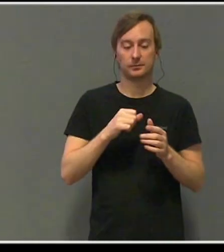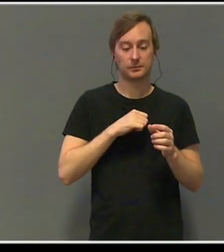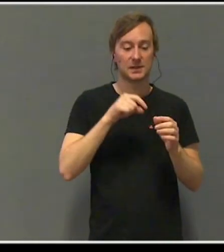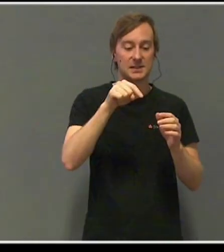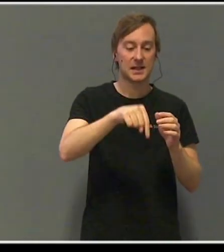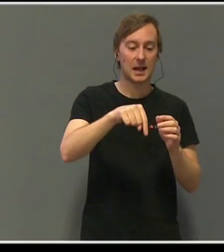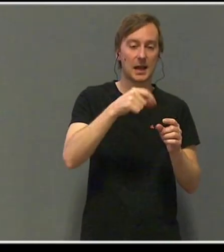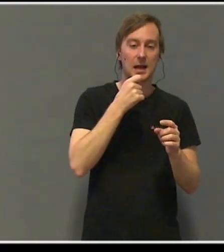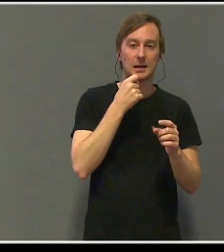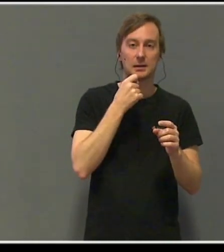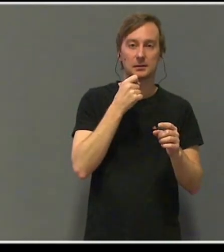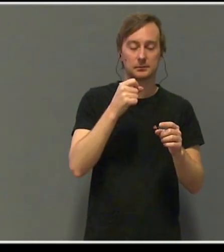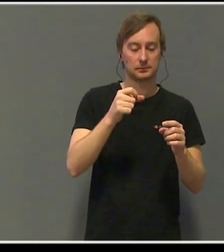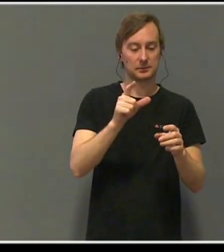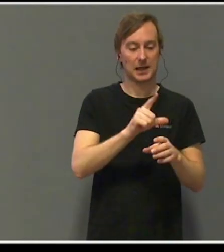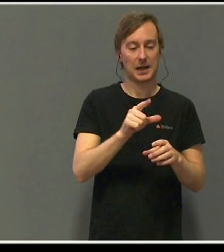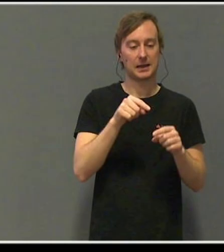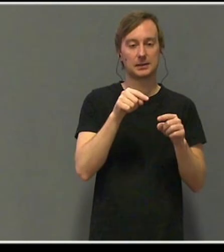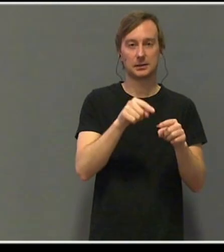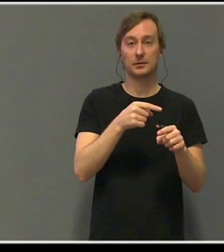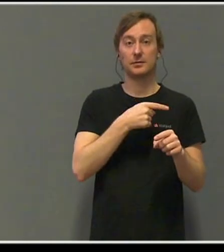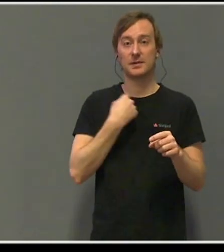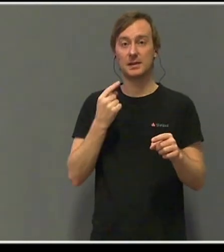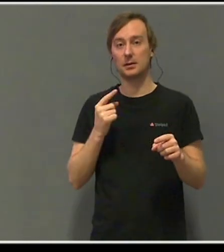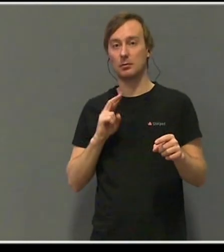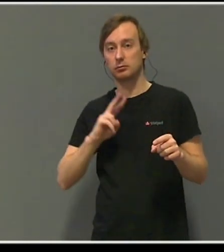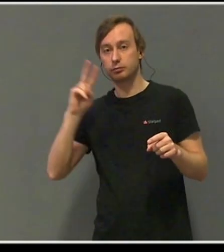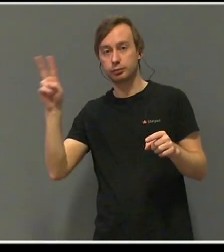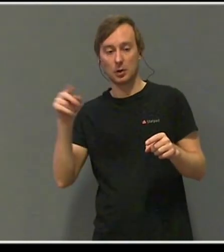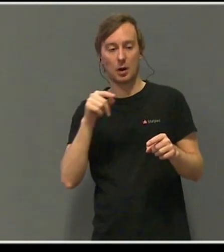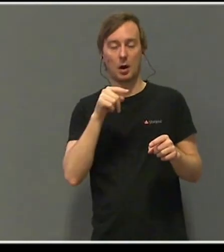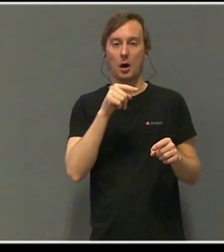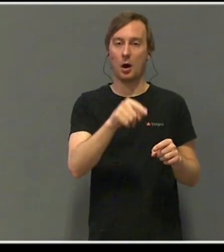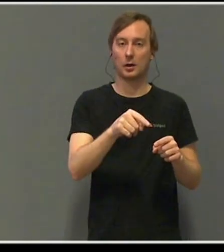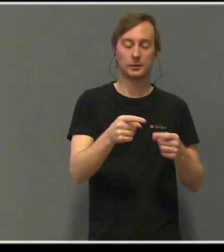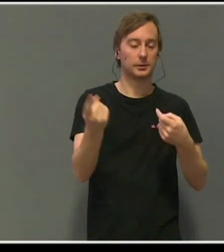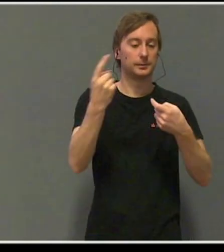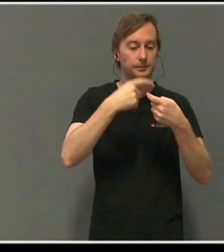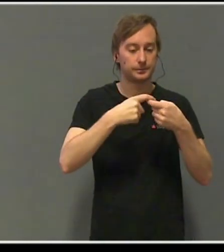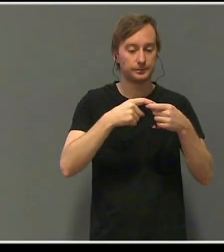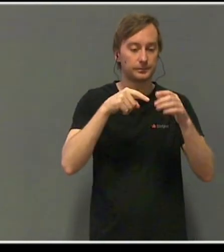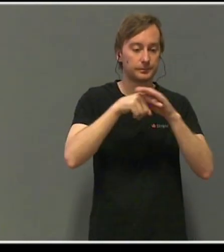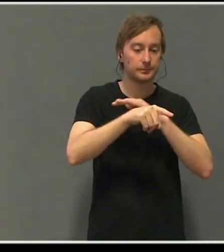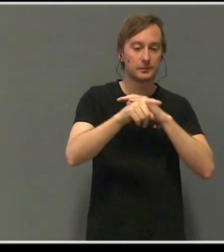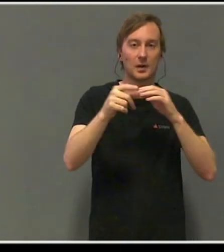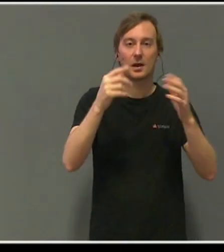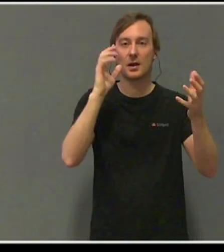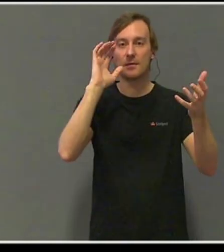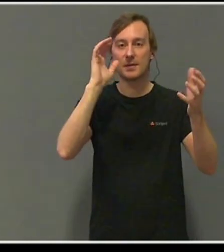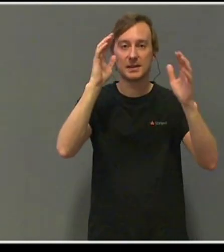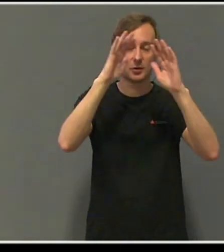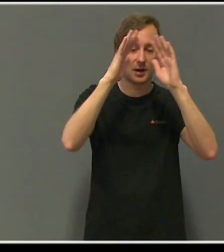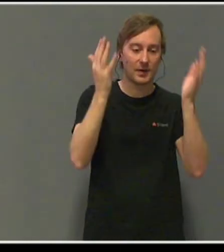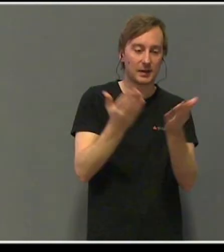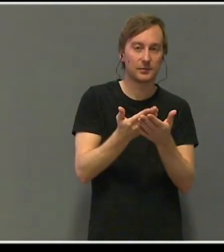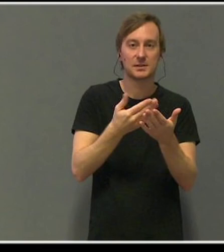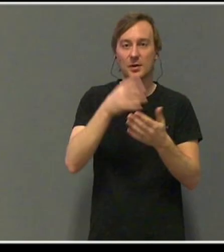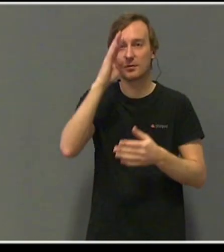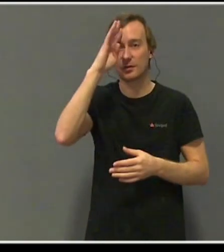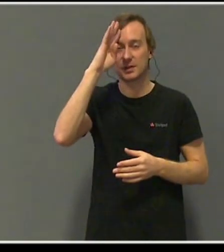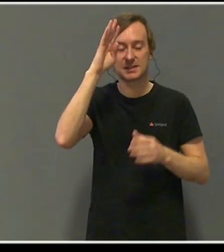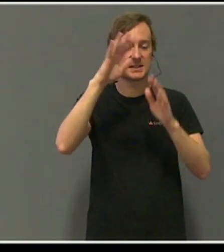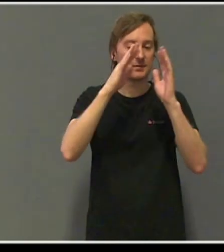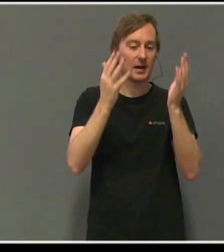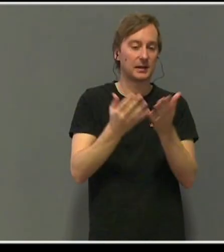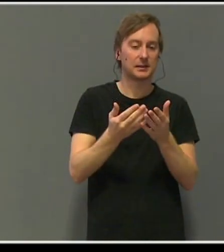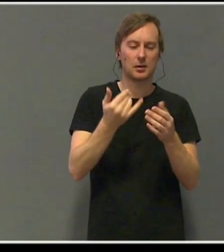han logget seg på og reist inn i Azeroth. Mens vi sov oss gjennom natten hadde Mats vært inne i den mytiske fantasiverdenen med